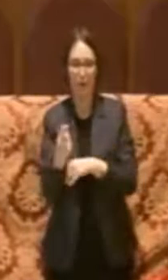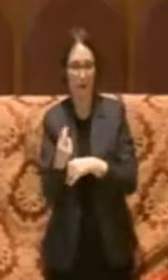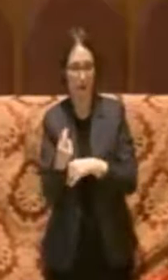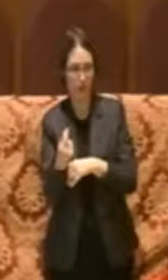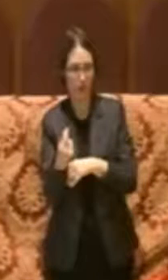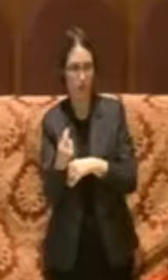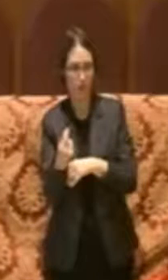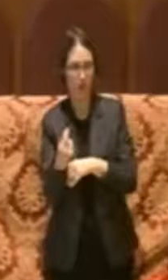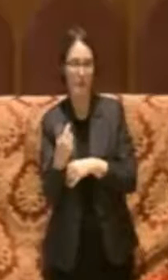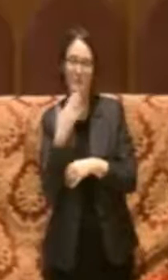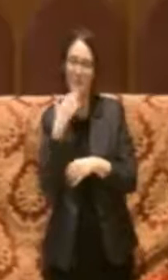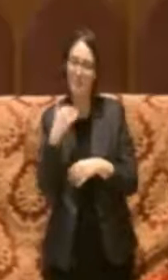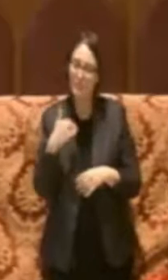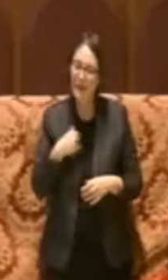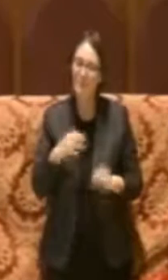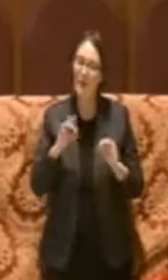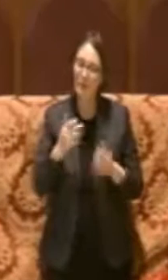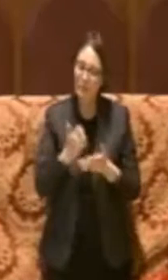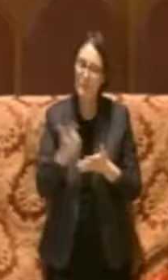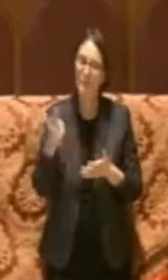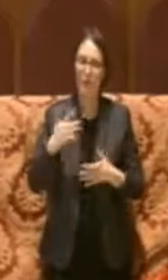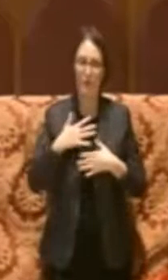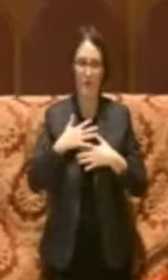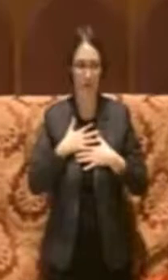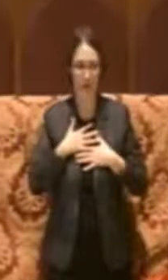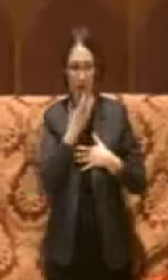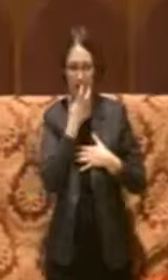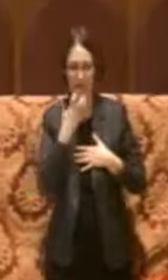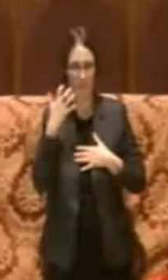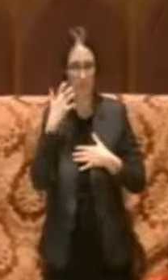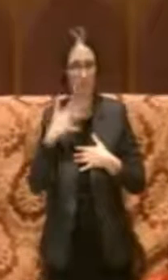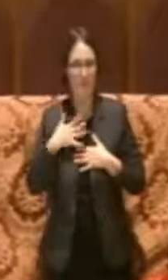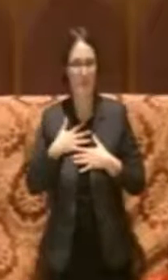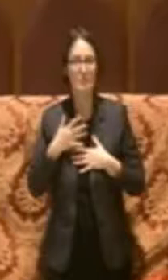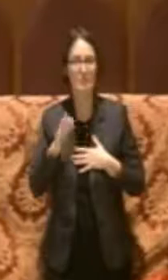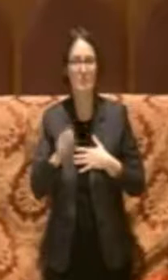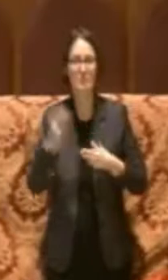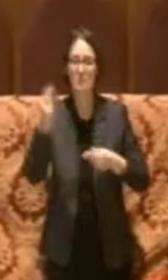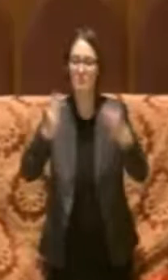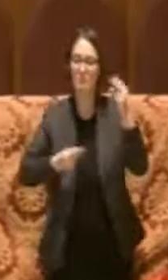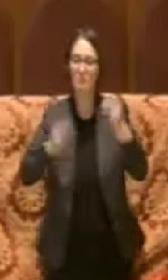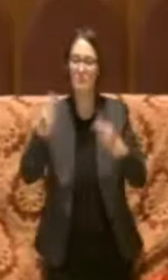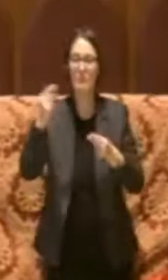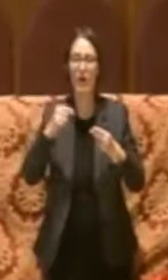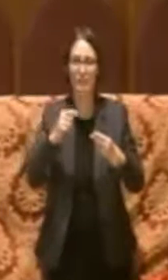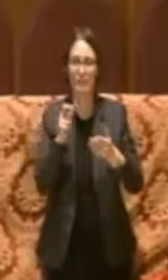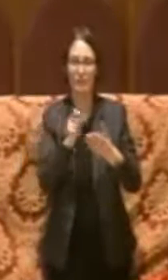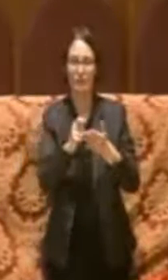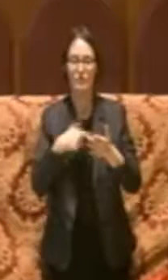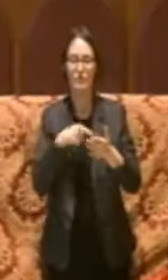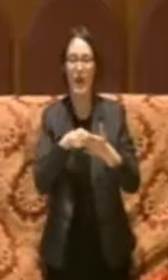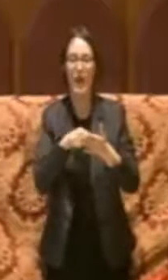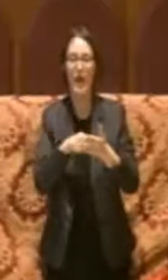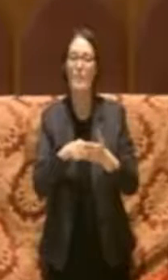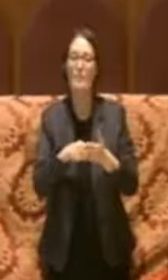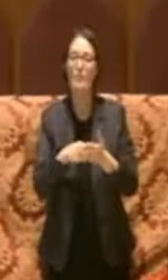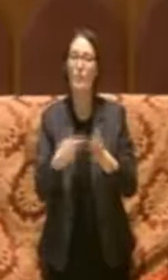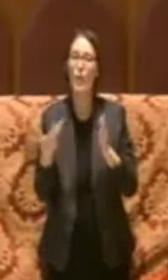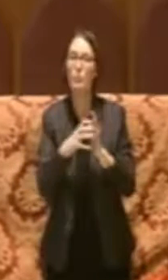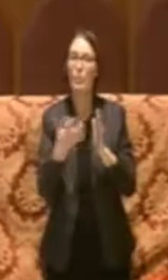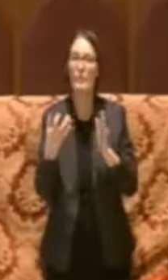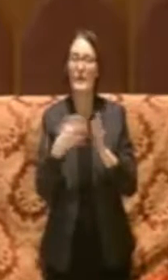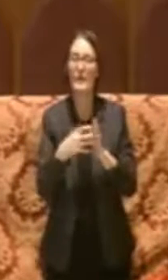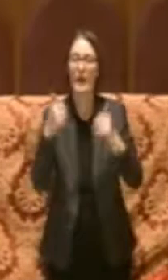particolarmente importante è invece quella che riguarda la pubblicazione di bandi di gare, sentenze